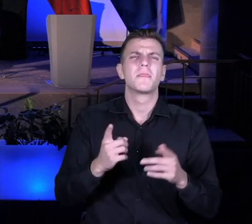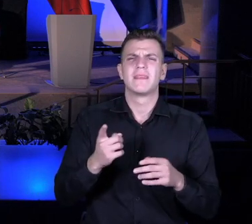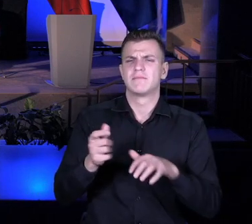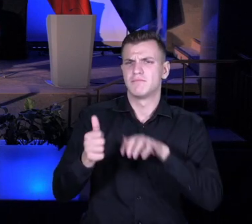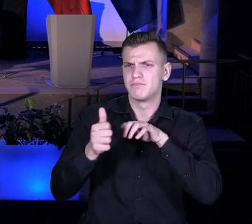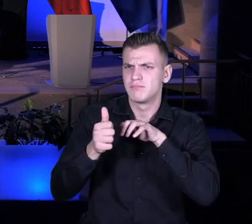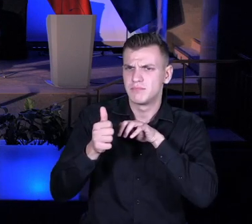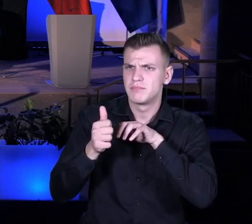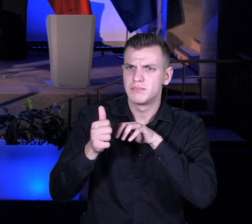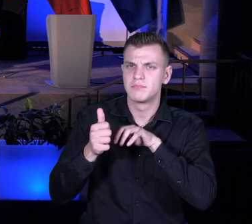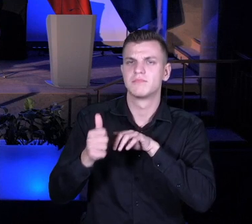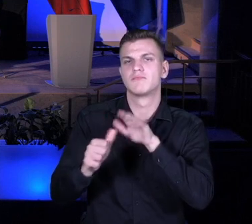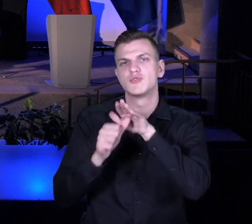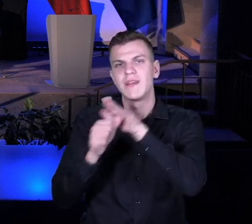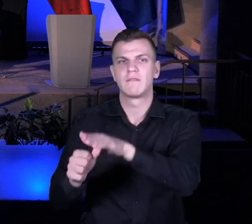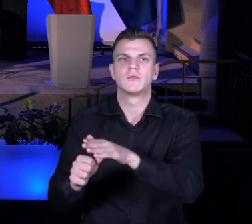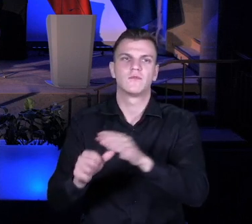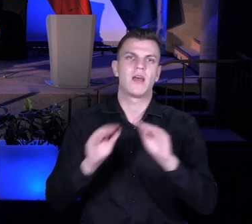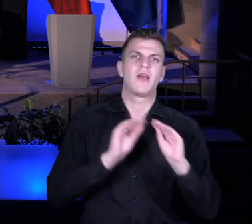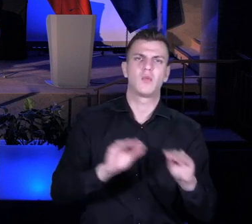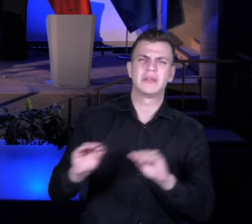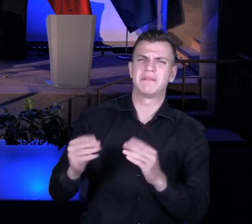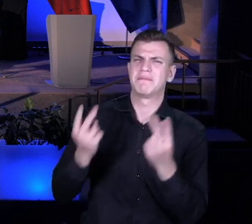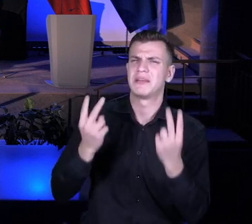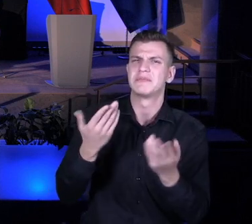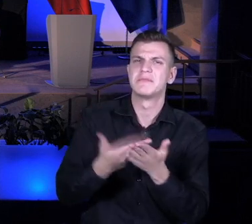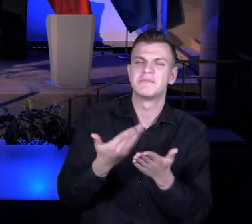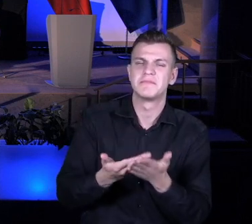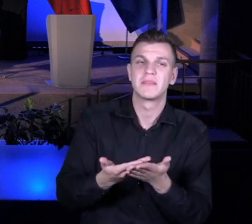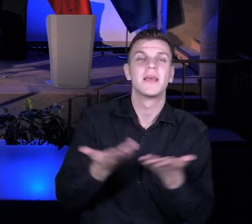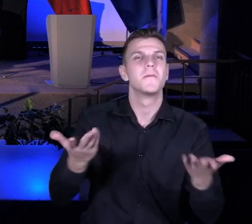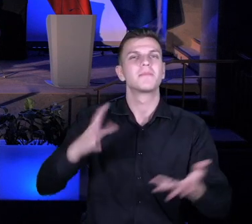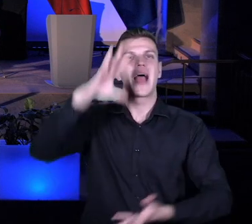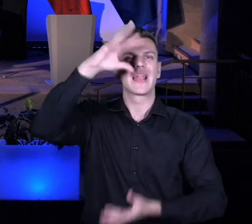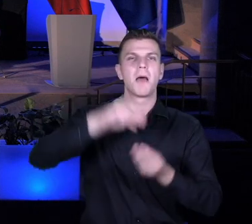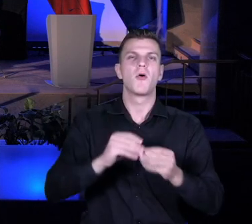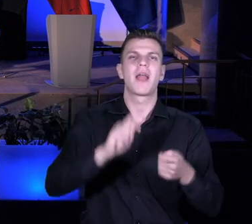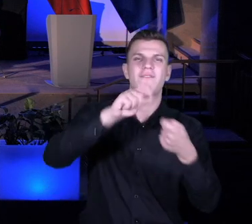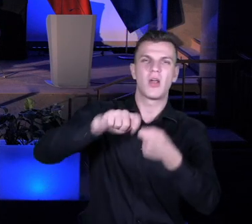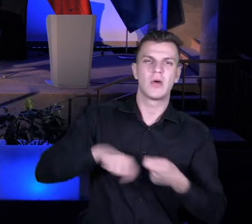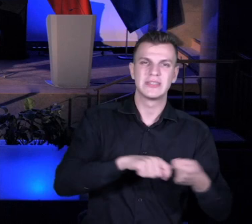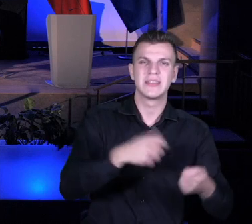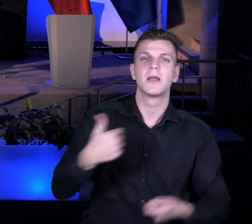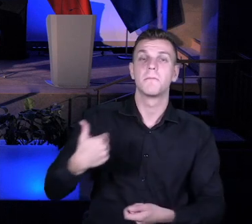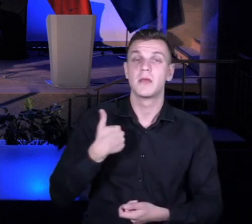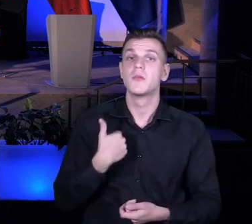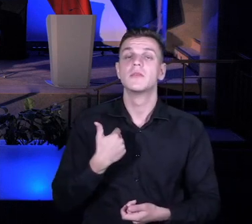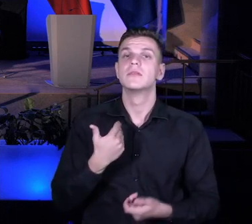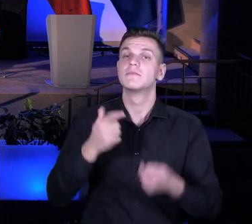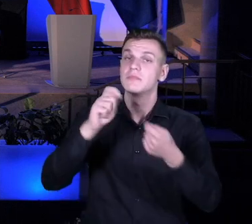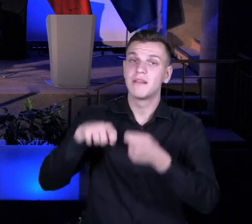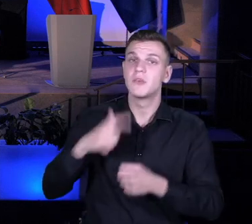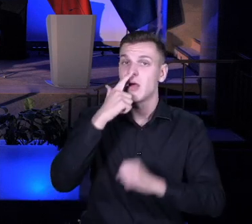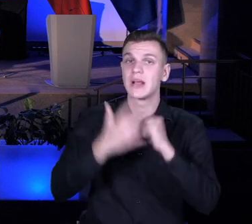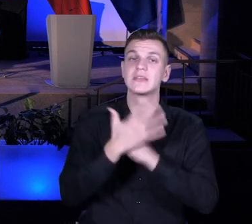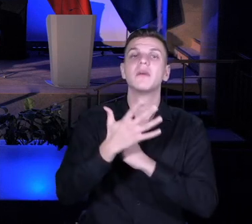edukacyjnym, dlaczego to jest ważne. Wracam znowu do raportu ewaluacyjnego, który wskazał m.in. współpracę nauczycieli oraz